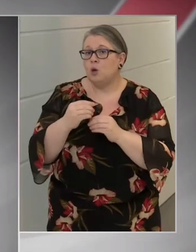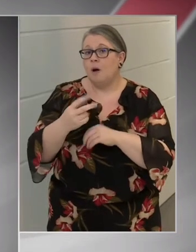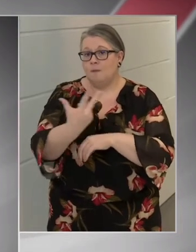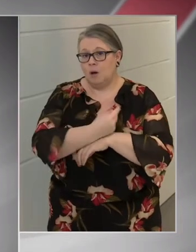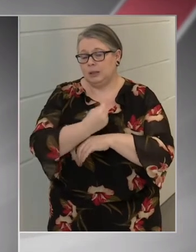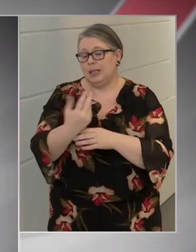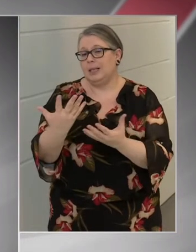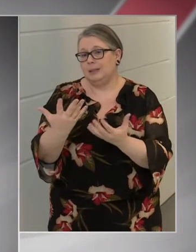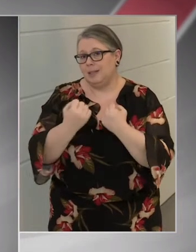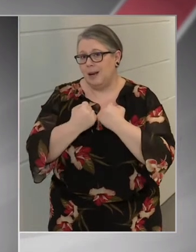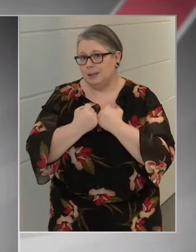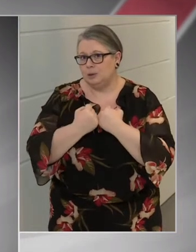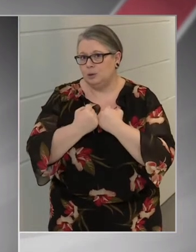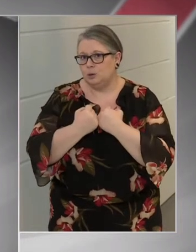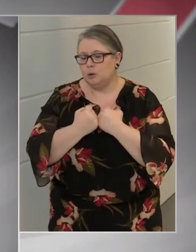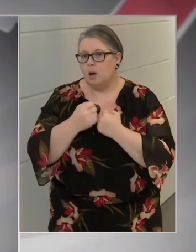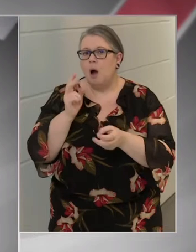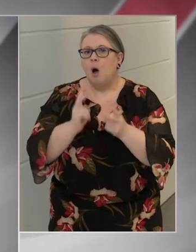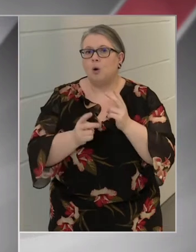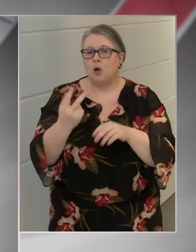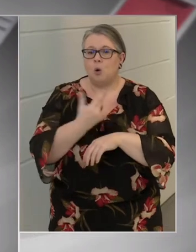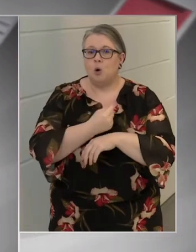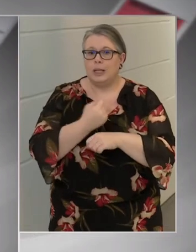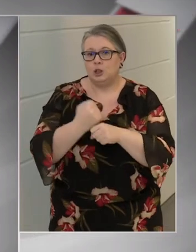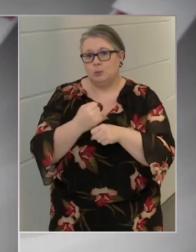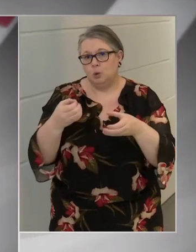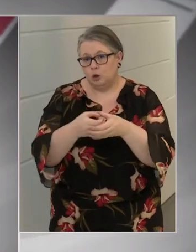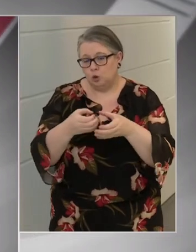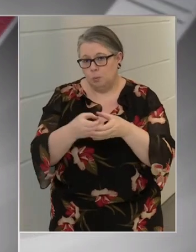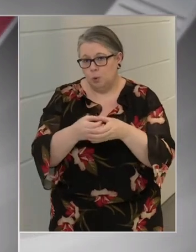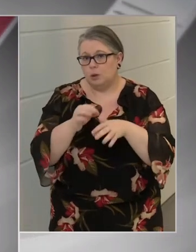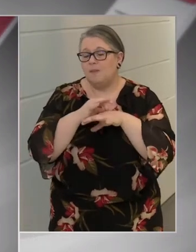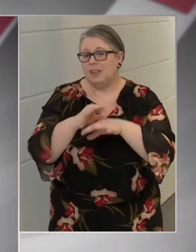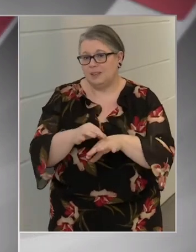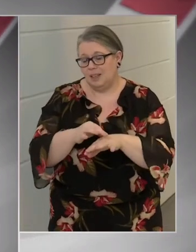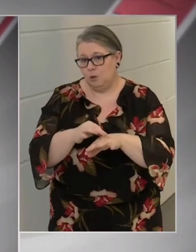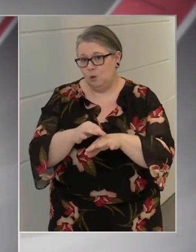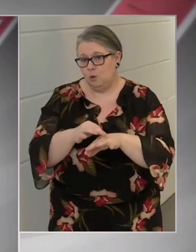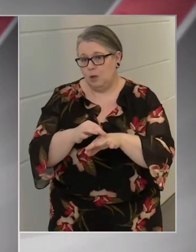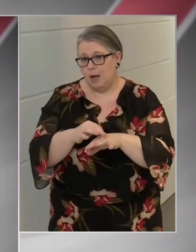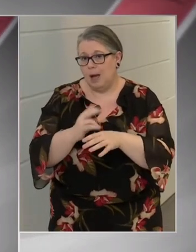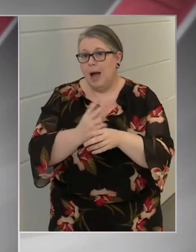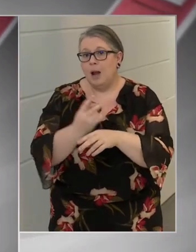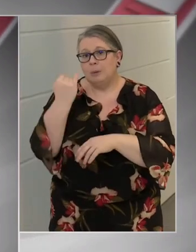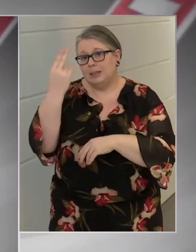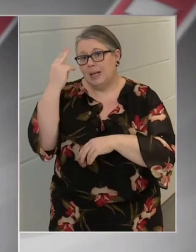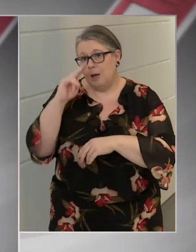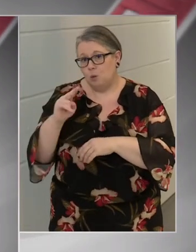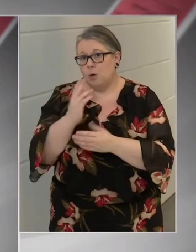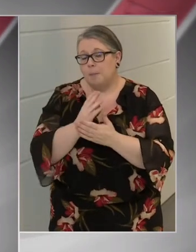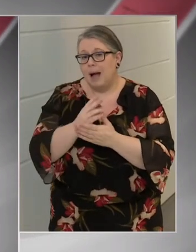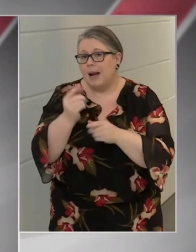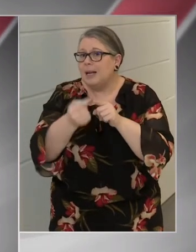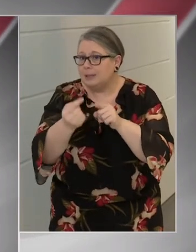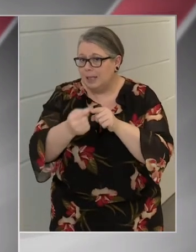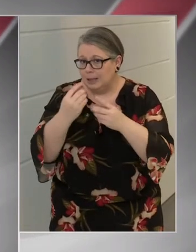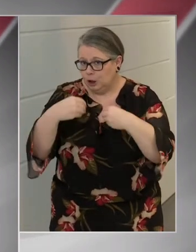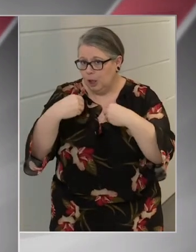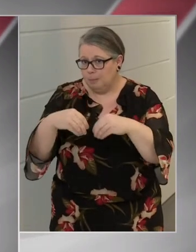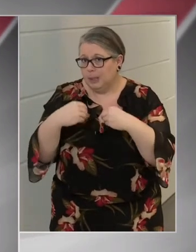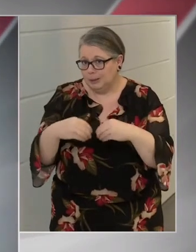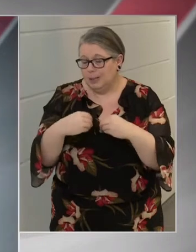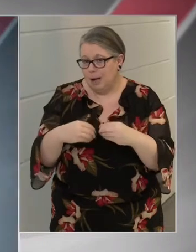szerezzünk. Ahogy az oltási munkacsoport vezetője, államtitkár úr már részletesen